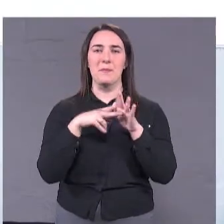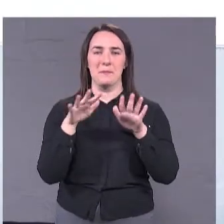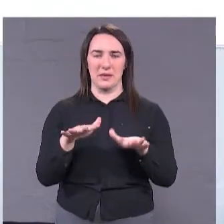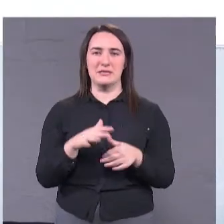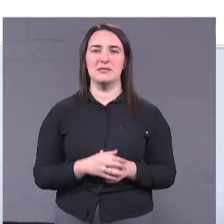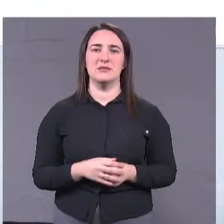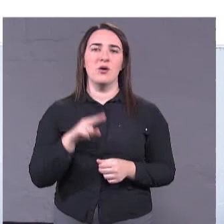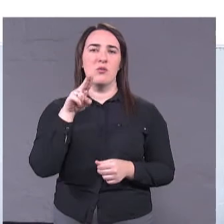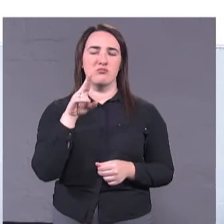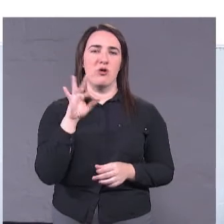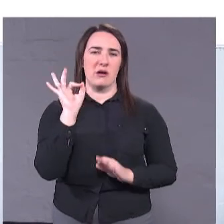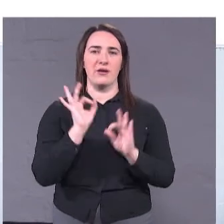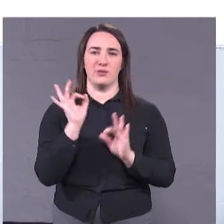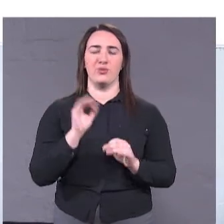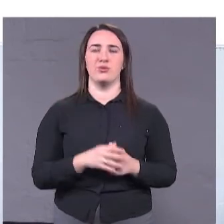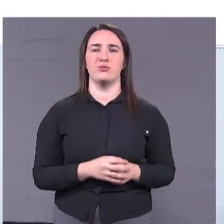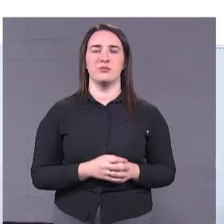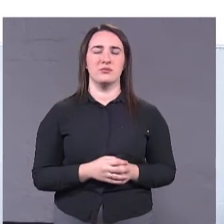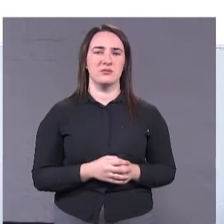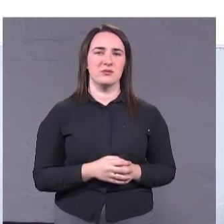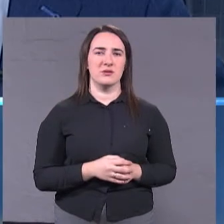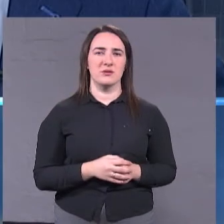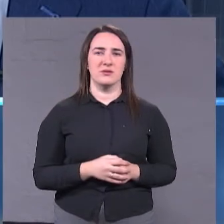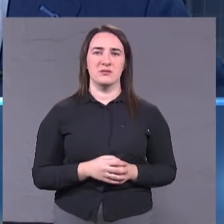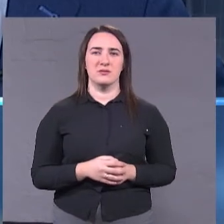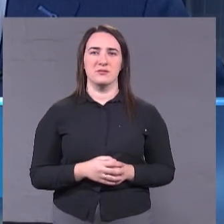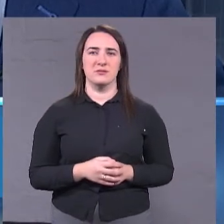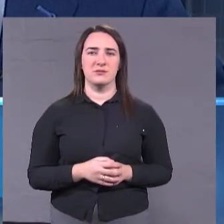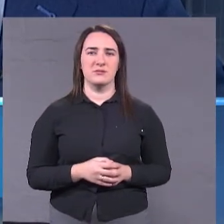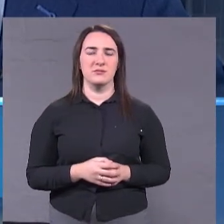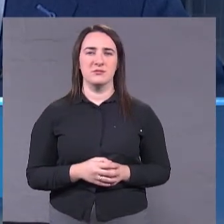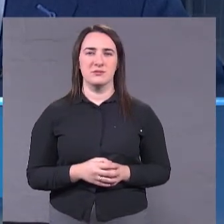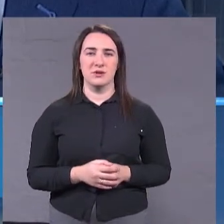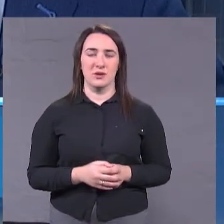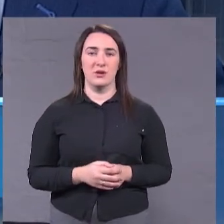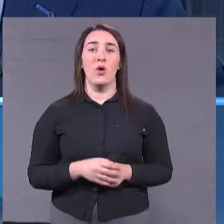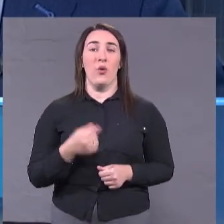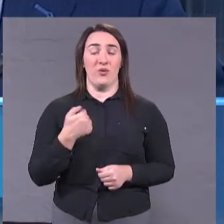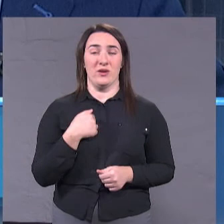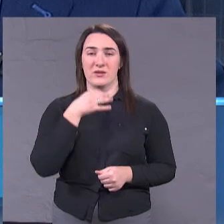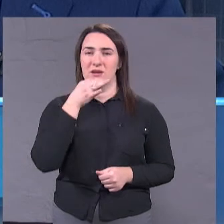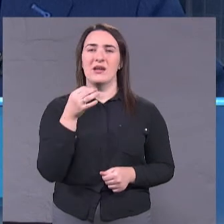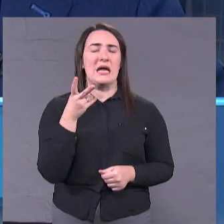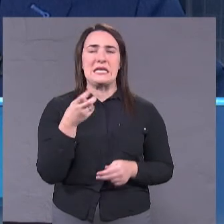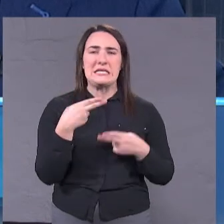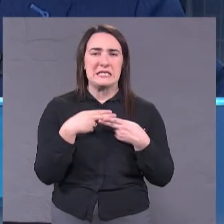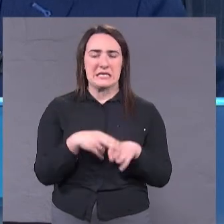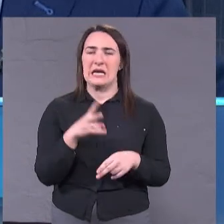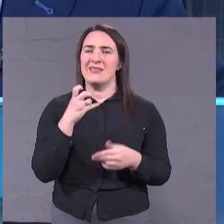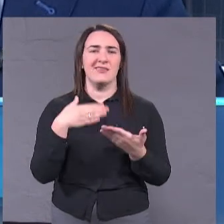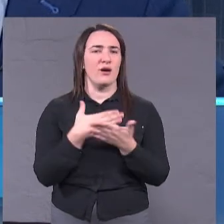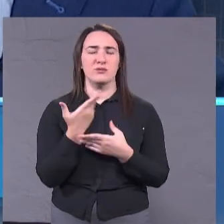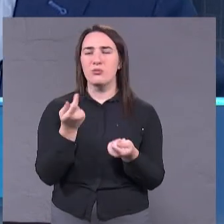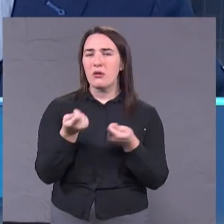туристів. Ви понимаєте, да? і о чому я кажу. Ні стратегії, ні качество управління, ні